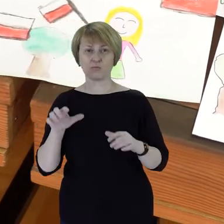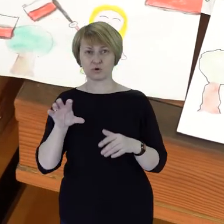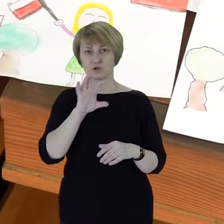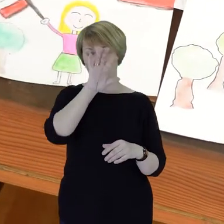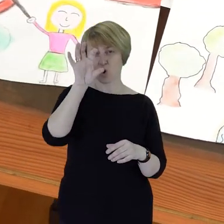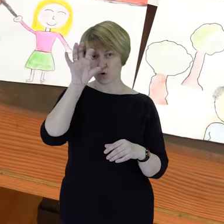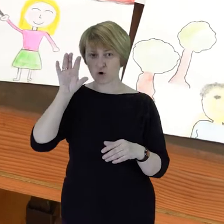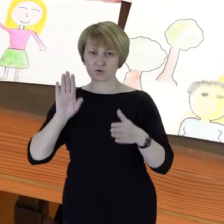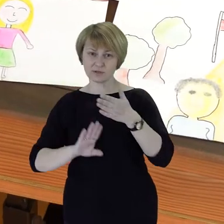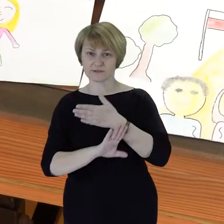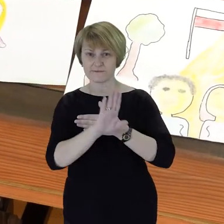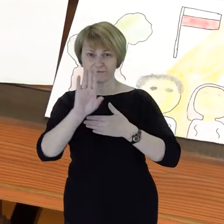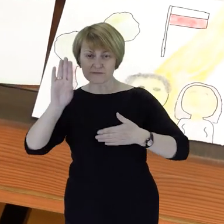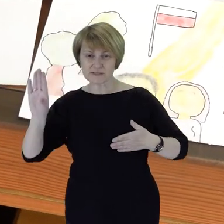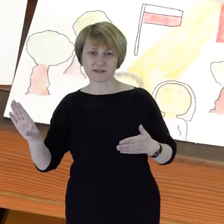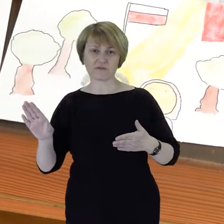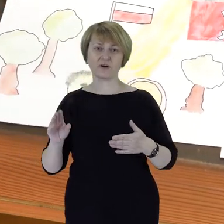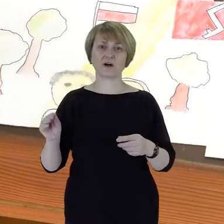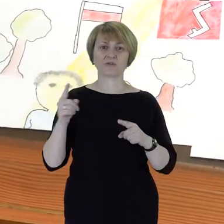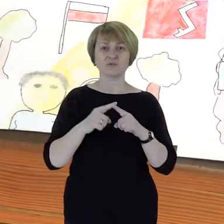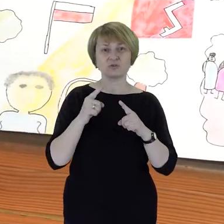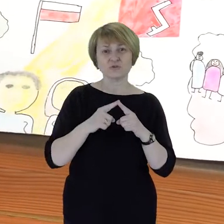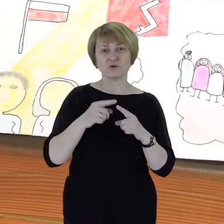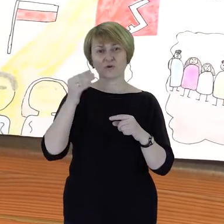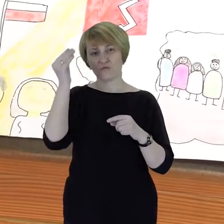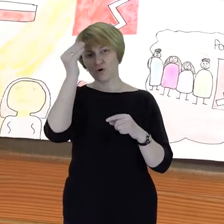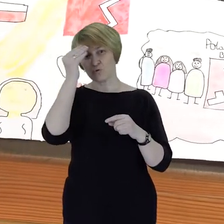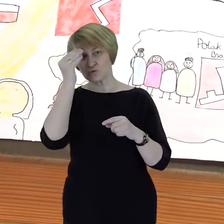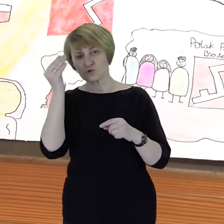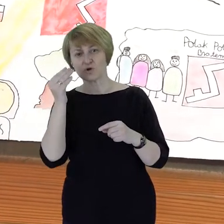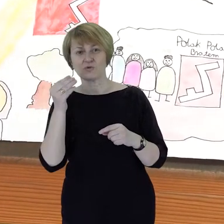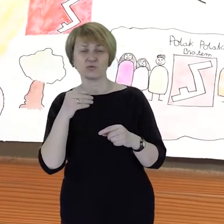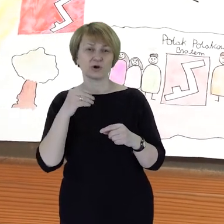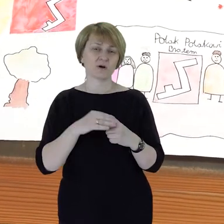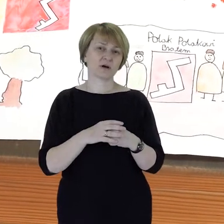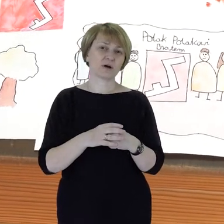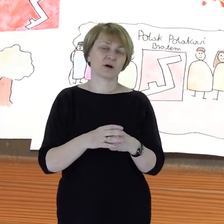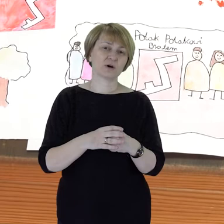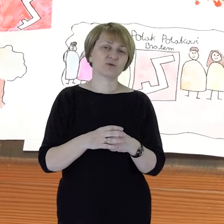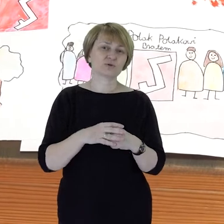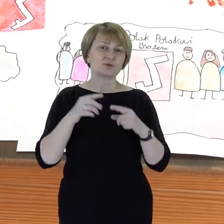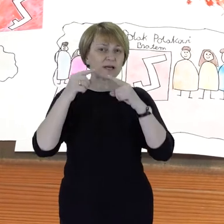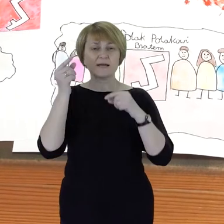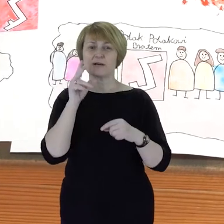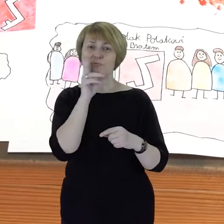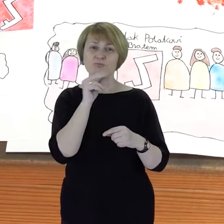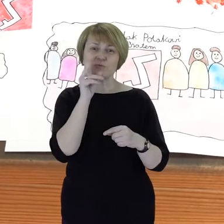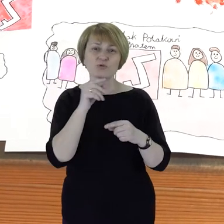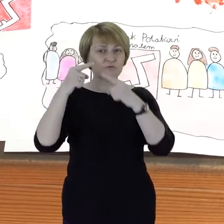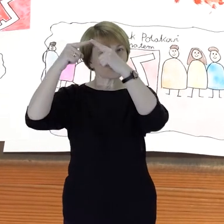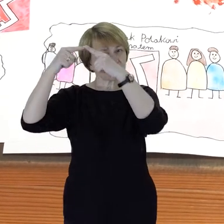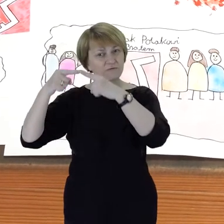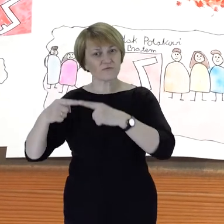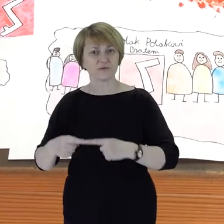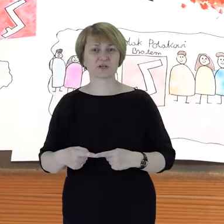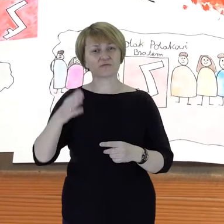wystawie. Oprócz tego też uczniowie uczą się recytacji, mogą pytać, też wiedzą o tym, że dziadkowie lub